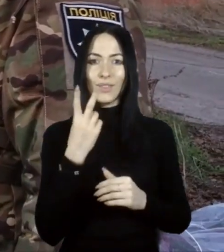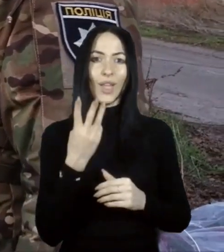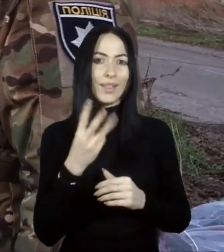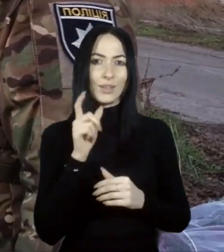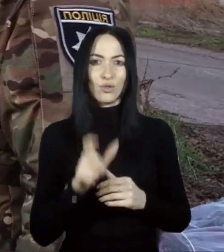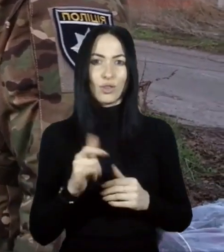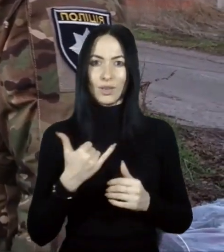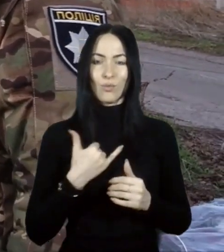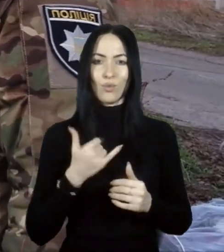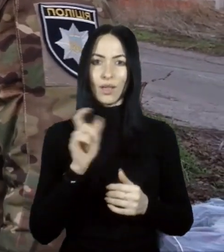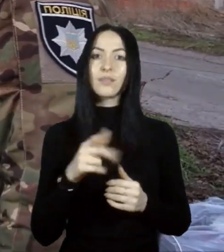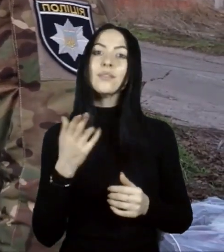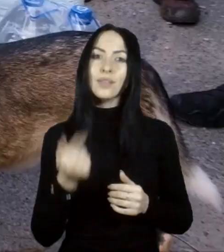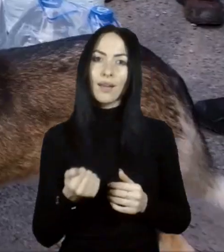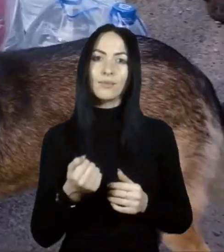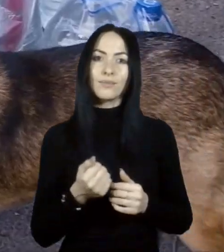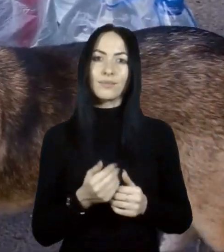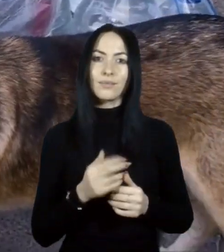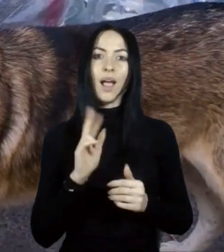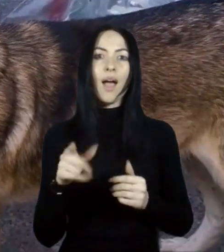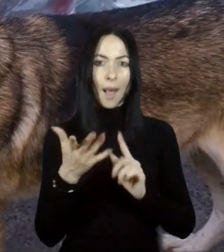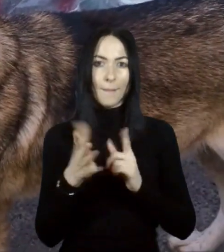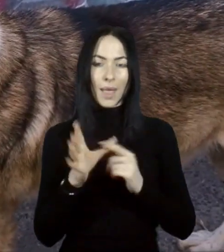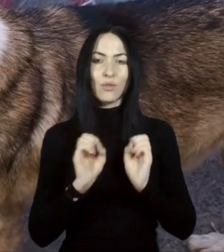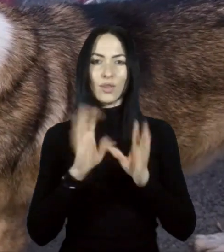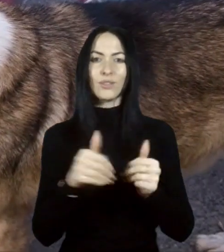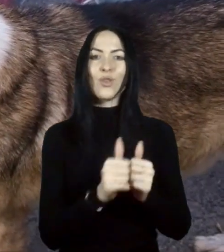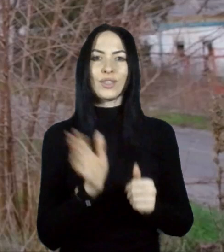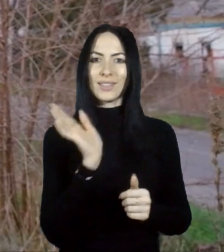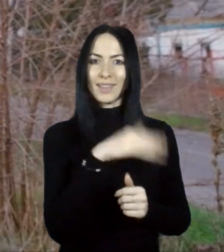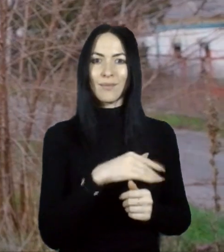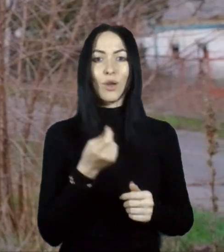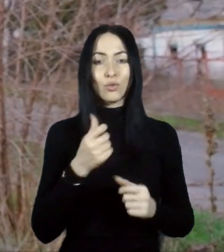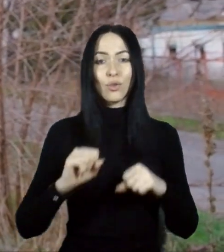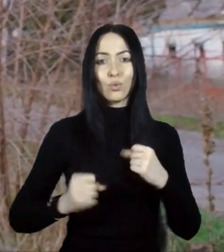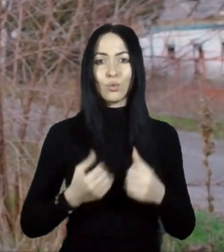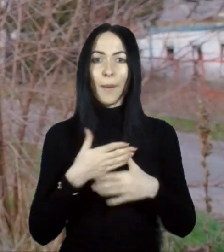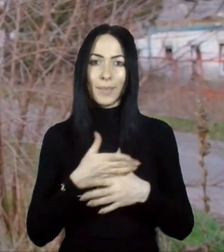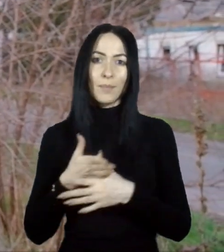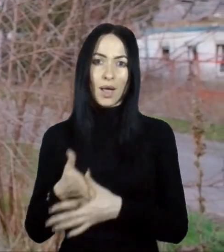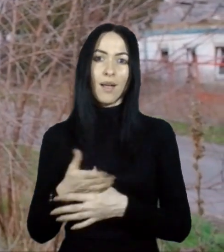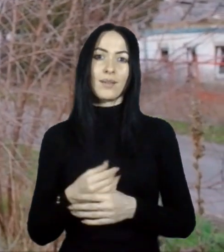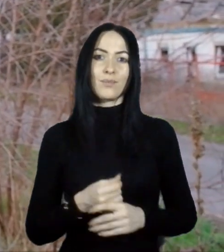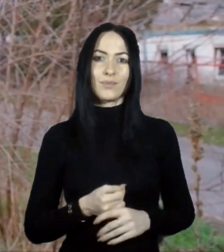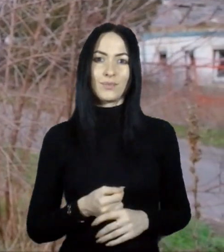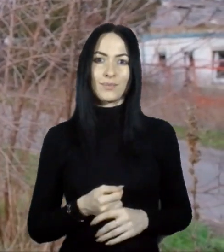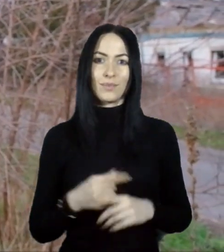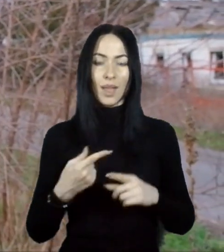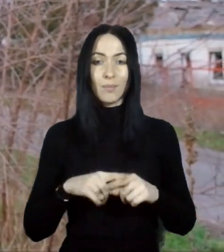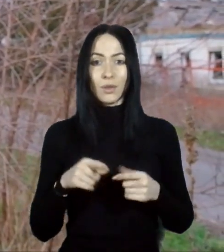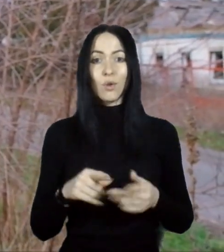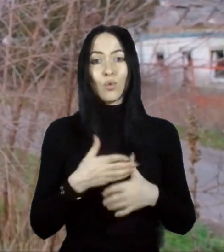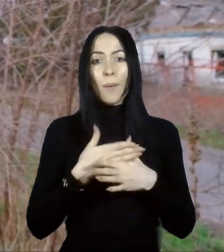нас. У вас чотири? Так. П'ятую сусідям отримують. Чуть-чуть допомагаємо друг другу. Без этого не боїться. Помагати треба